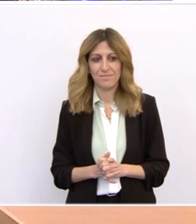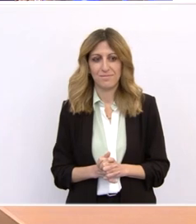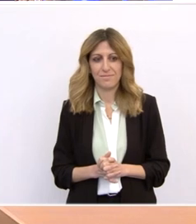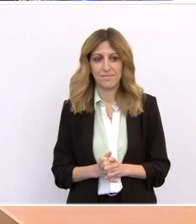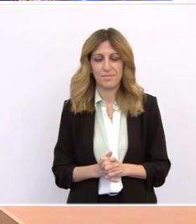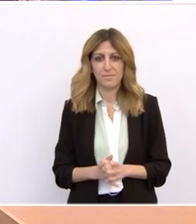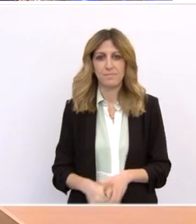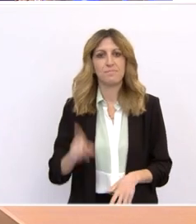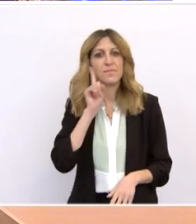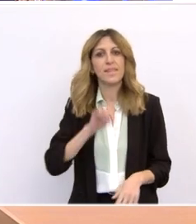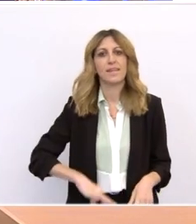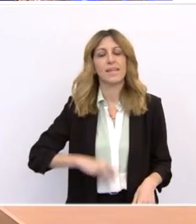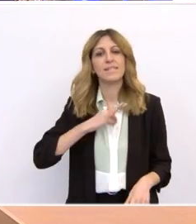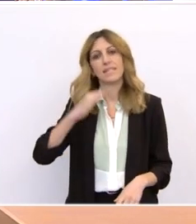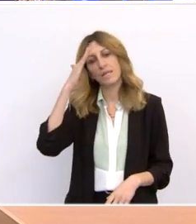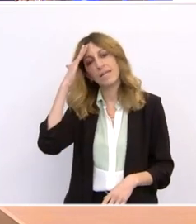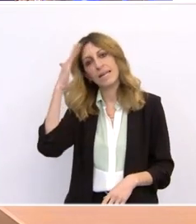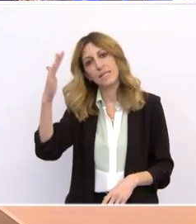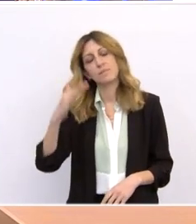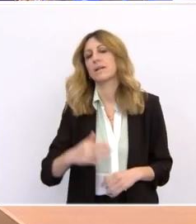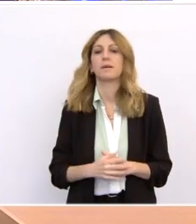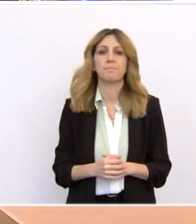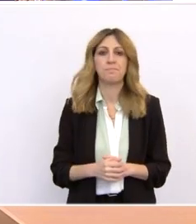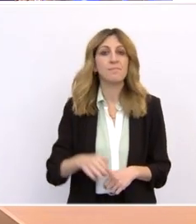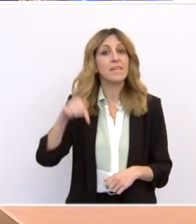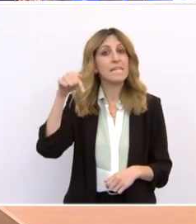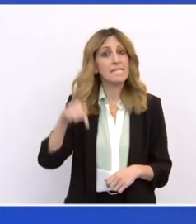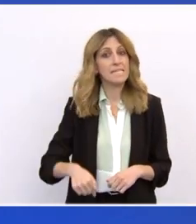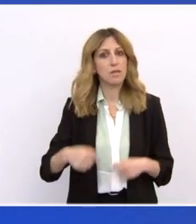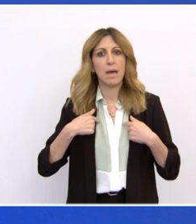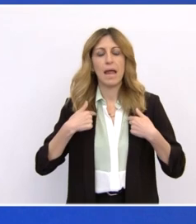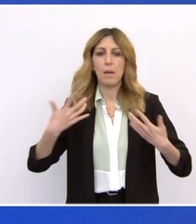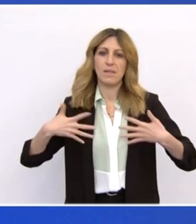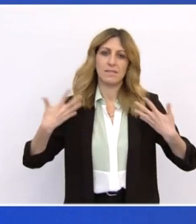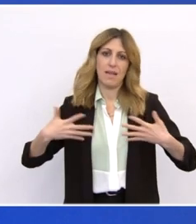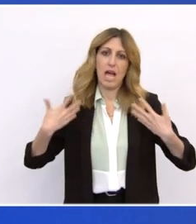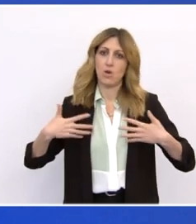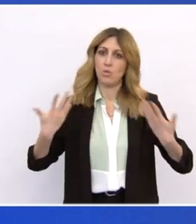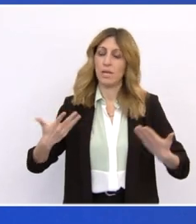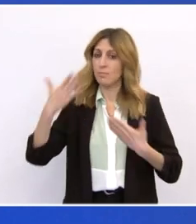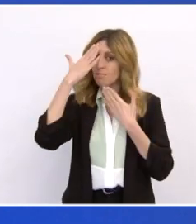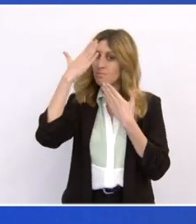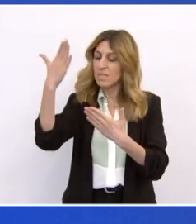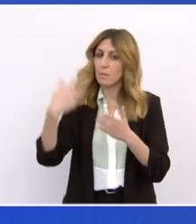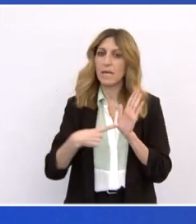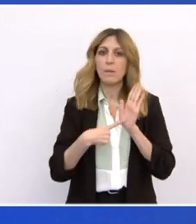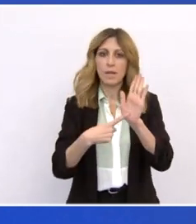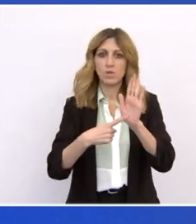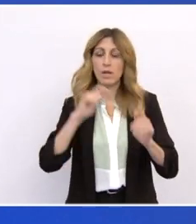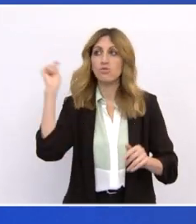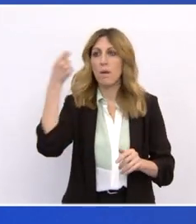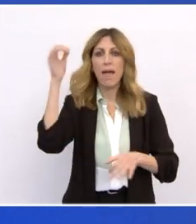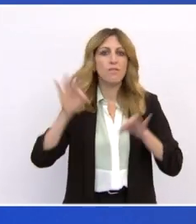Κυρίες και κύριοι, καλησπέρα σας. Σήμερα έχουμε τη χαρά και τη τιμή να σας παρουσιάσουμε το Εθνικό Σχέδιο